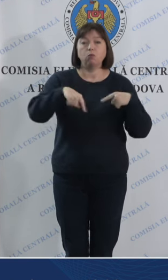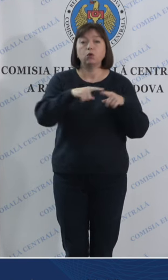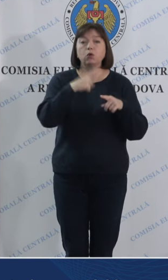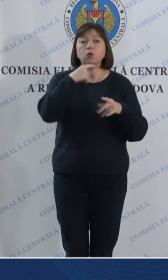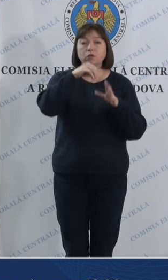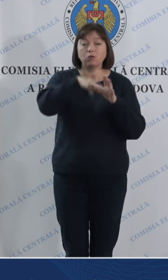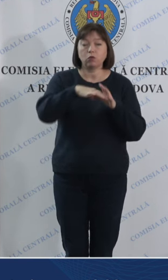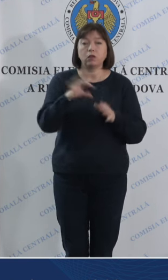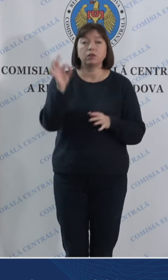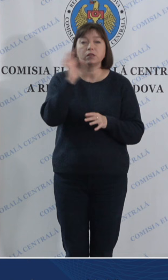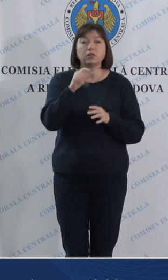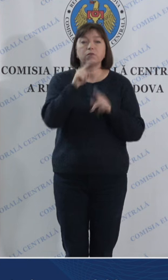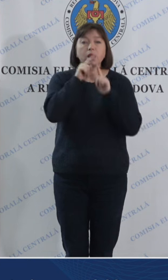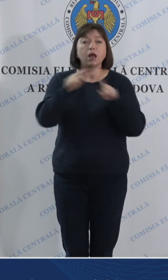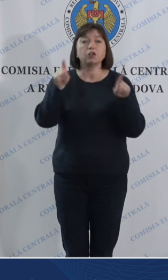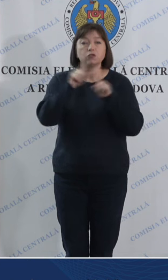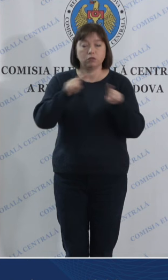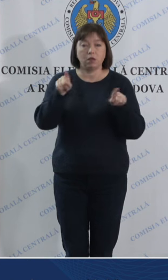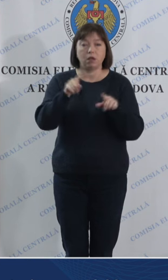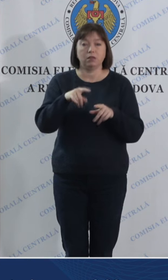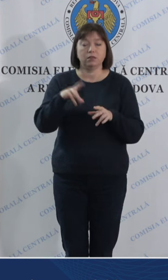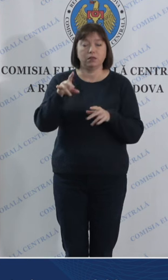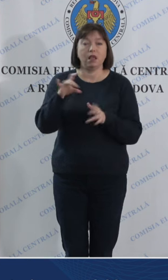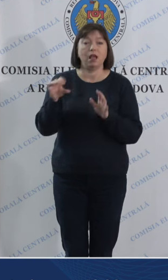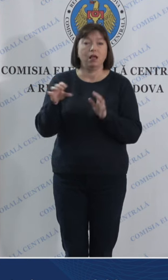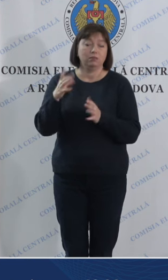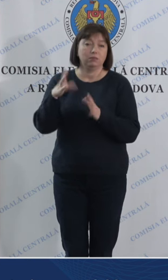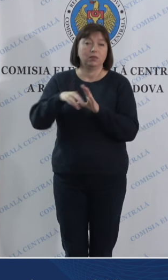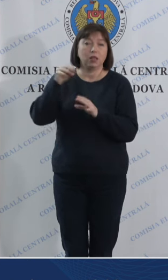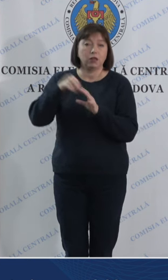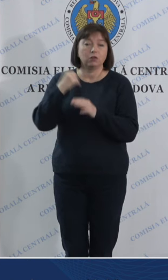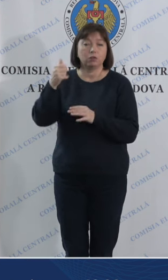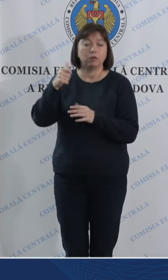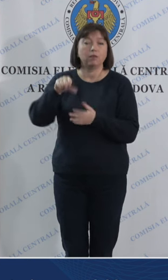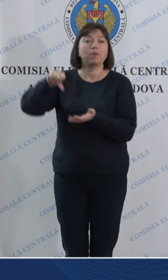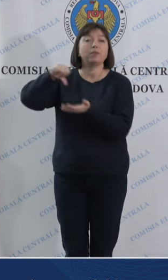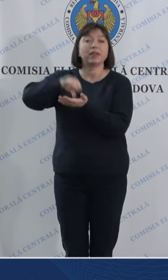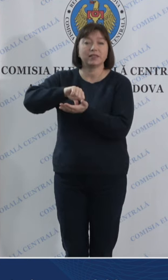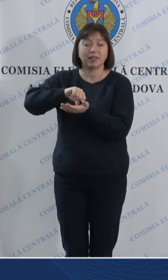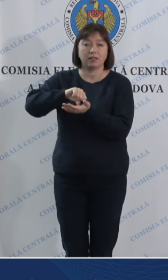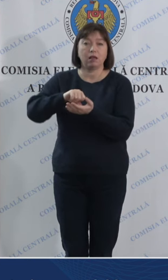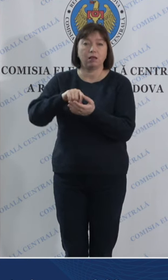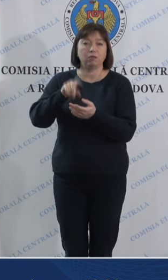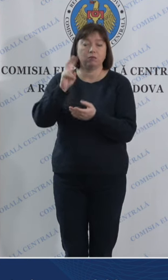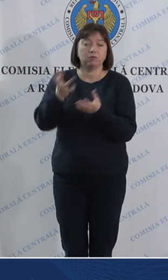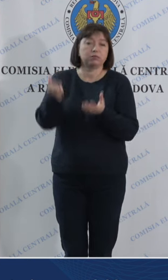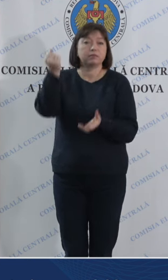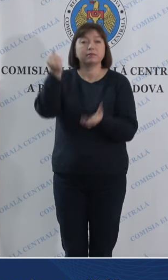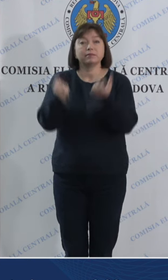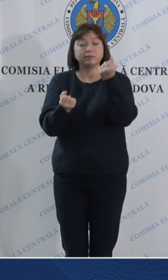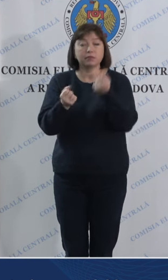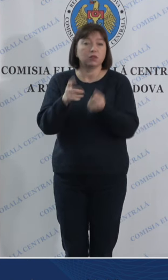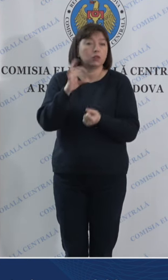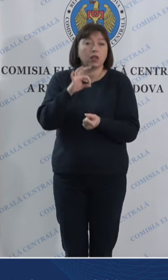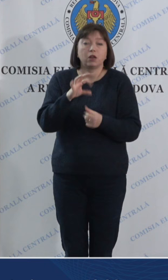secției de votare privind agitația electorală de către un reprezentant a concurentului electoral, dar aceste fapte nu s-au adeverit.